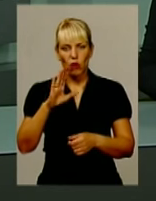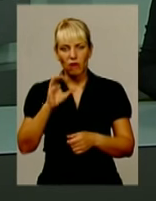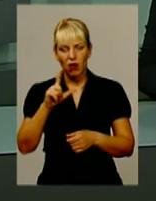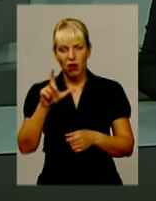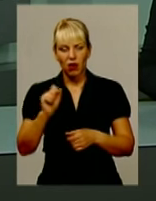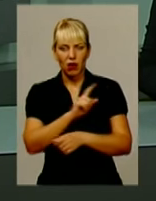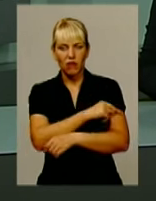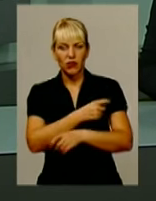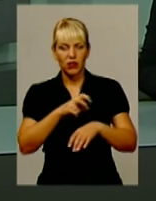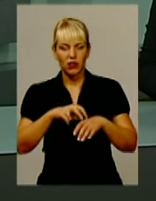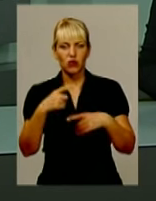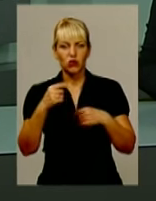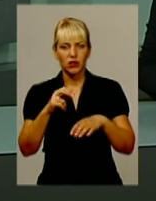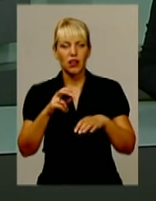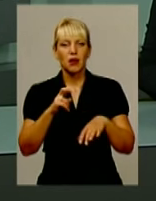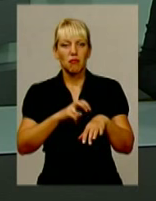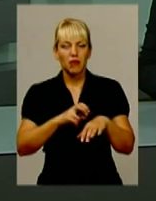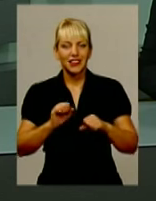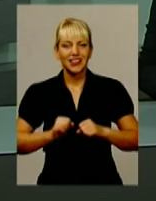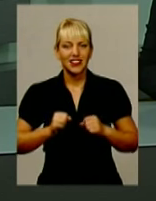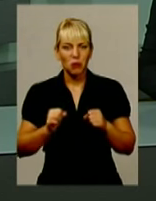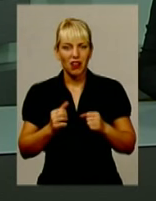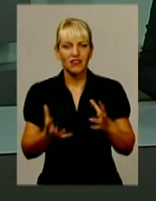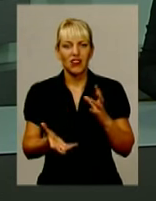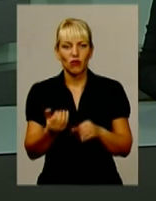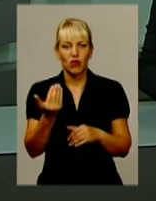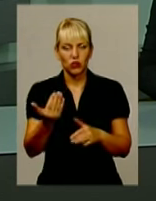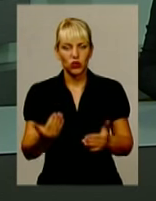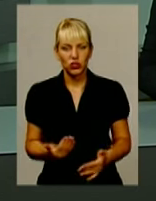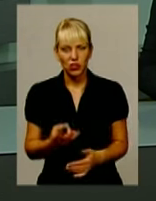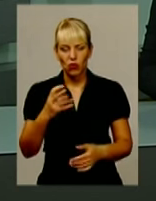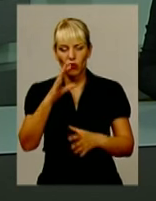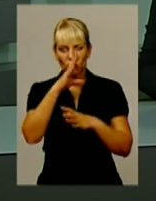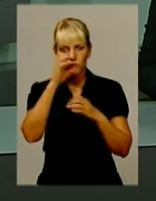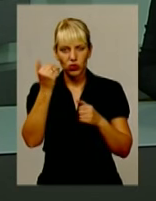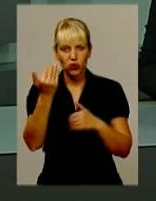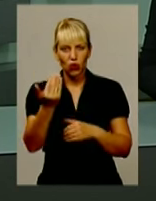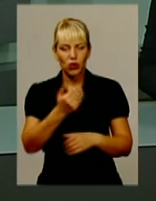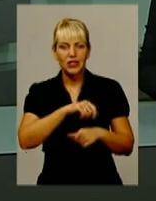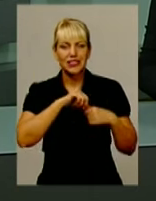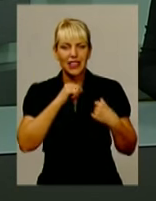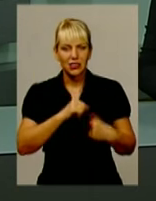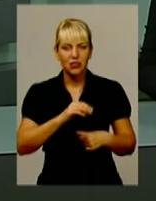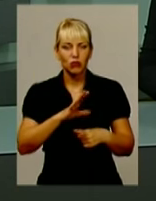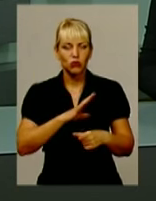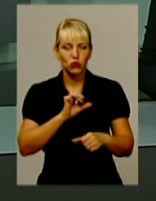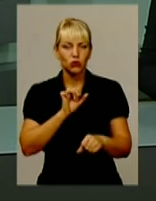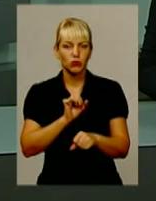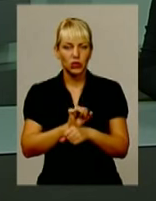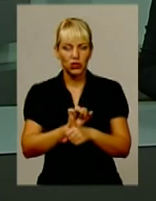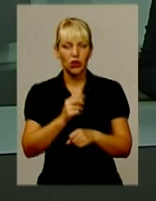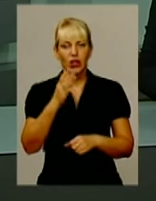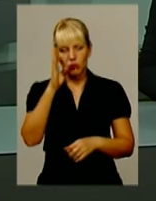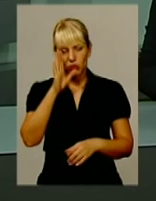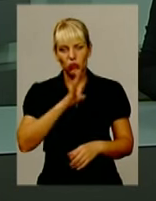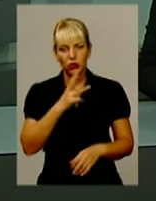намагалися врятувати йому життя. Однак вночі 29 серпня серце Івана Віхтюка зупинилося. Чоловікові було 35 років. У